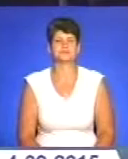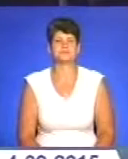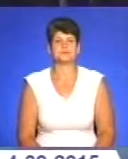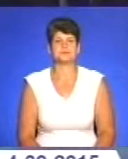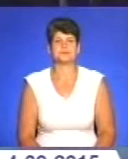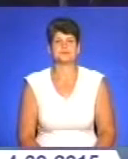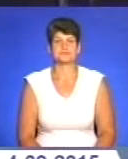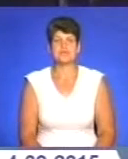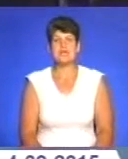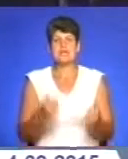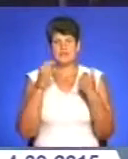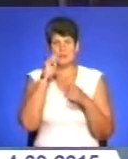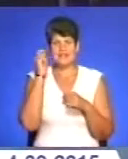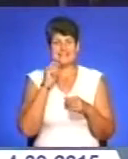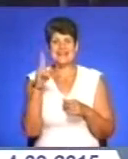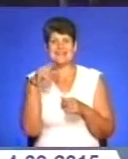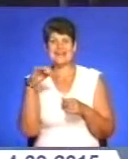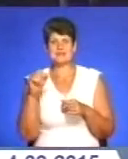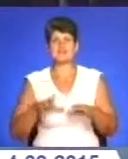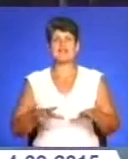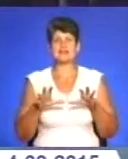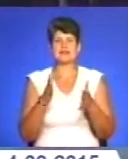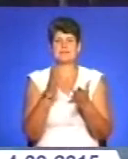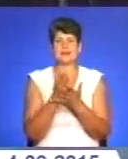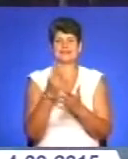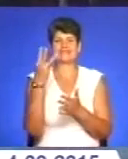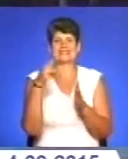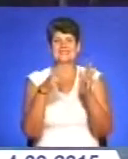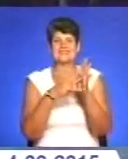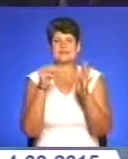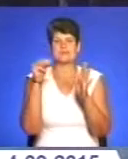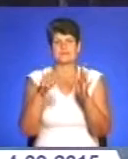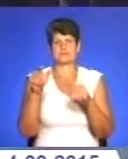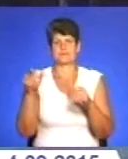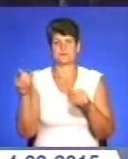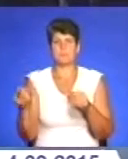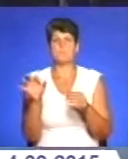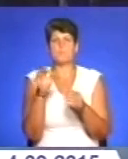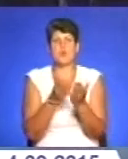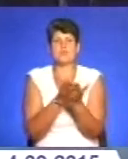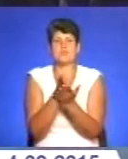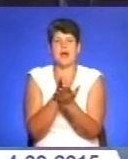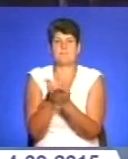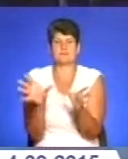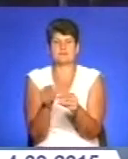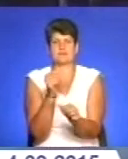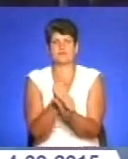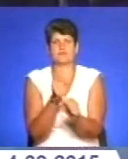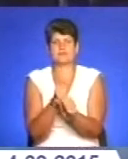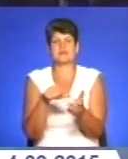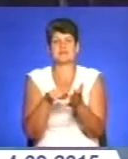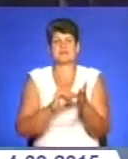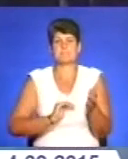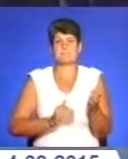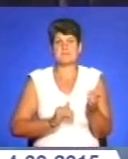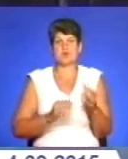Сьогодні українська діаспора в Австралії налічує 38 тисяч громадян. Про напрямки співробітництва між представниками бізнесу